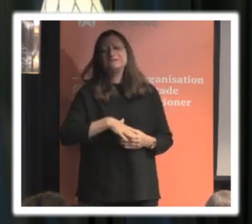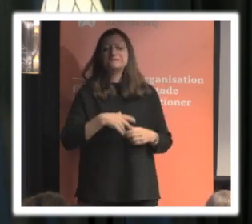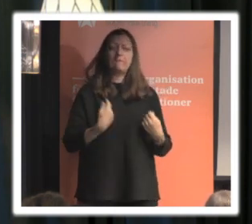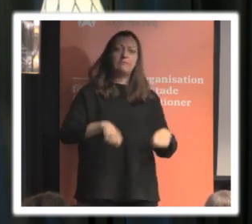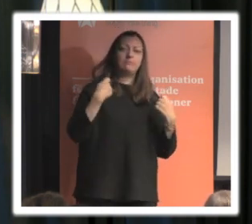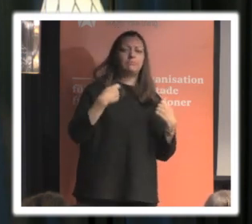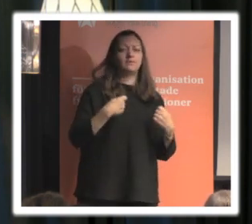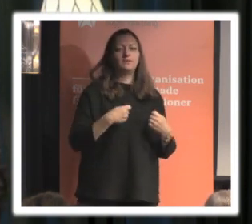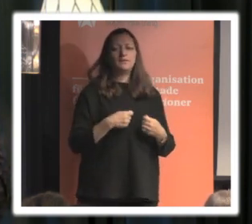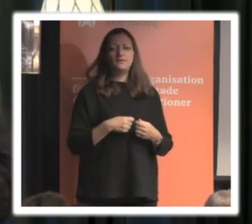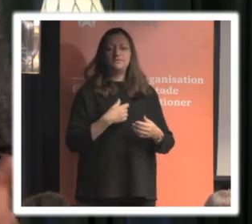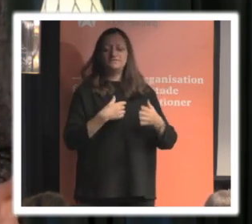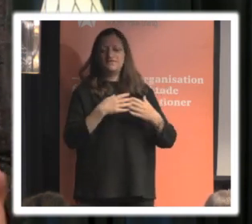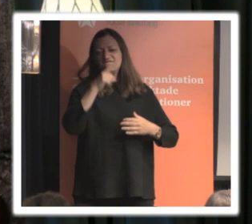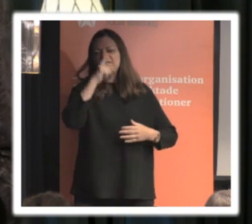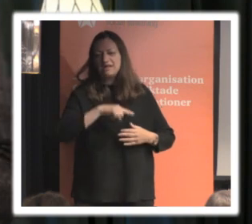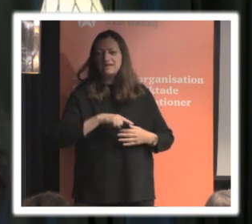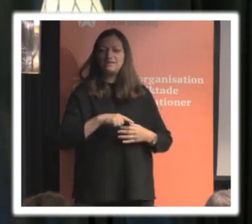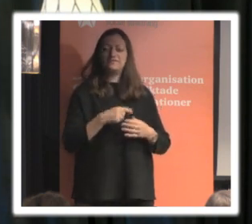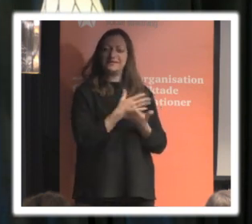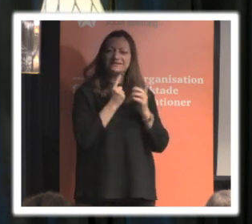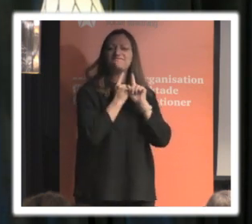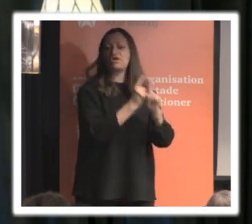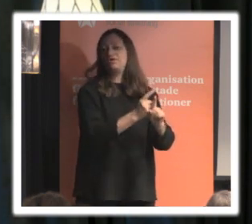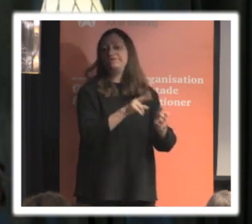dataskyddsförordningens olika bestämmelser